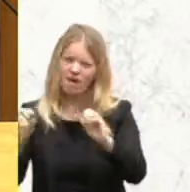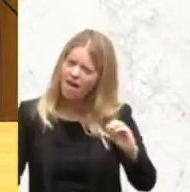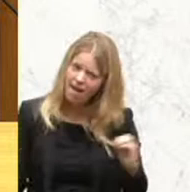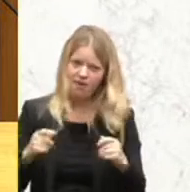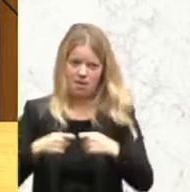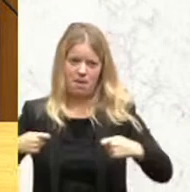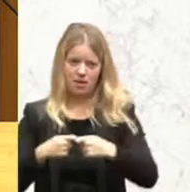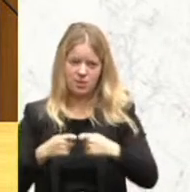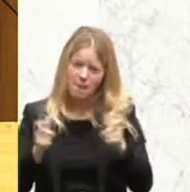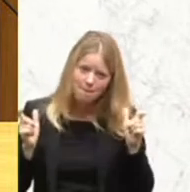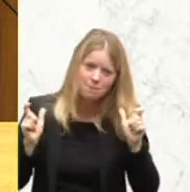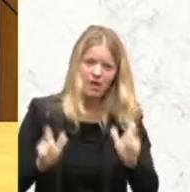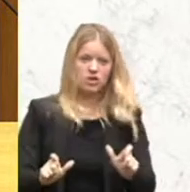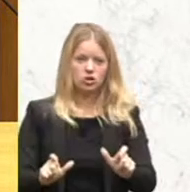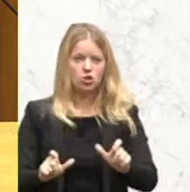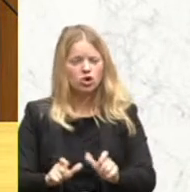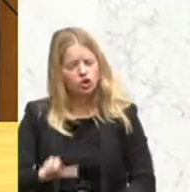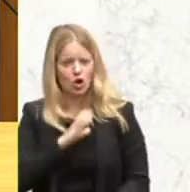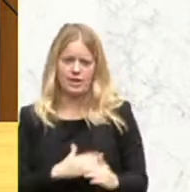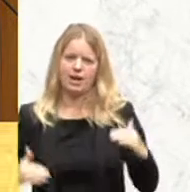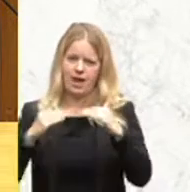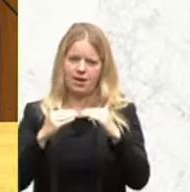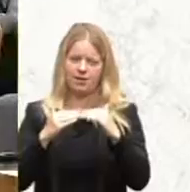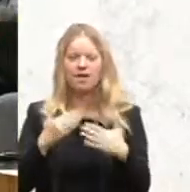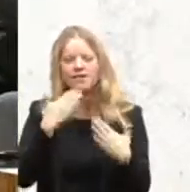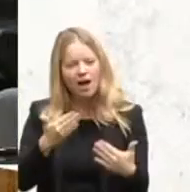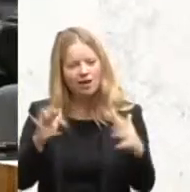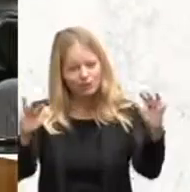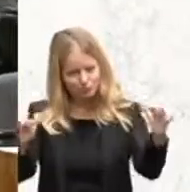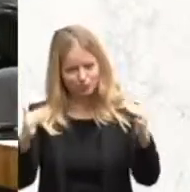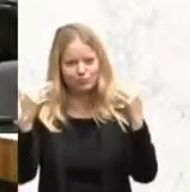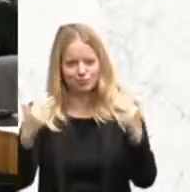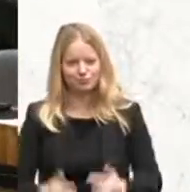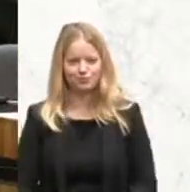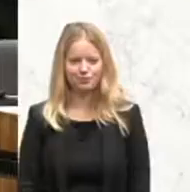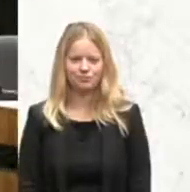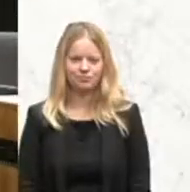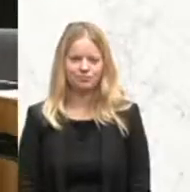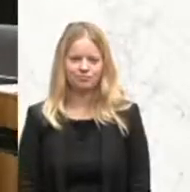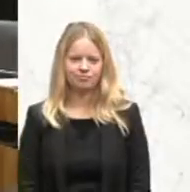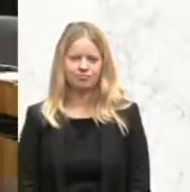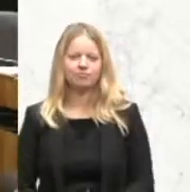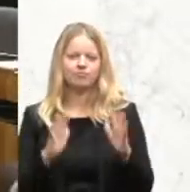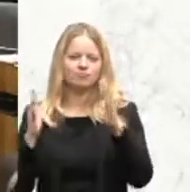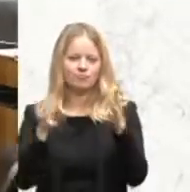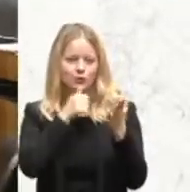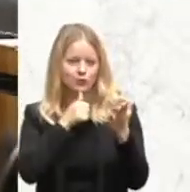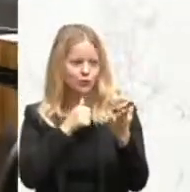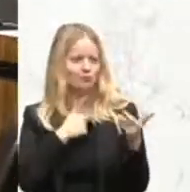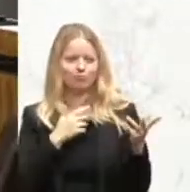Prävention und für Chancengleichheit. Danke für Ihre Aufmerksamkeit. Es kann nicht sein, dass Jugendliche